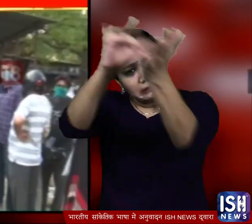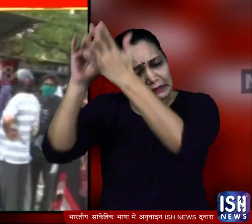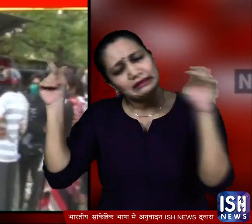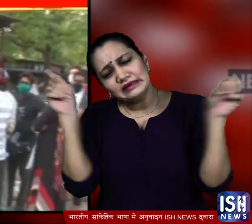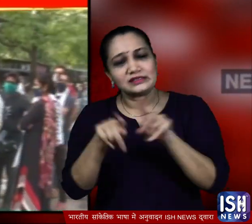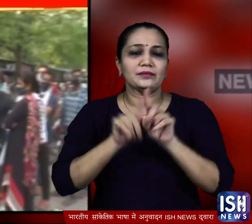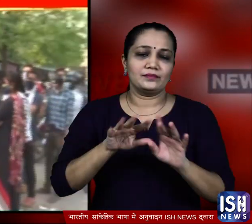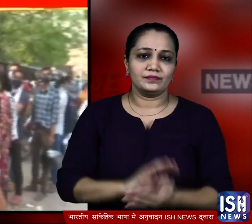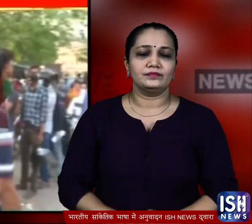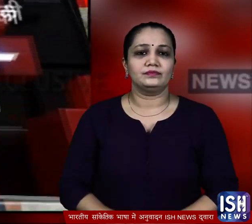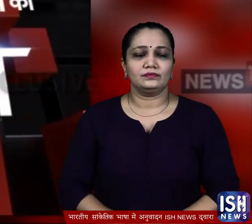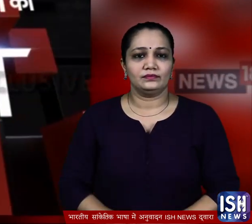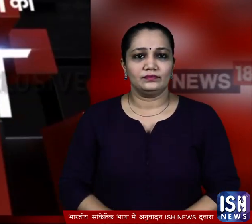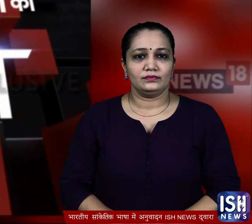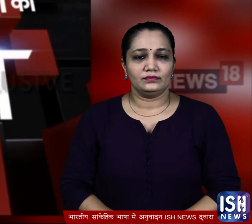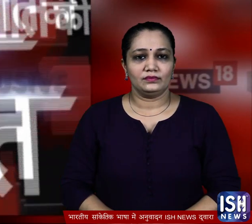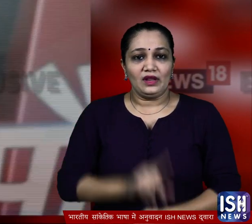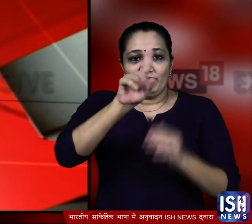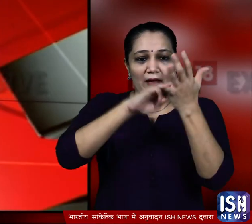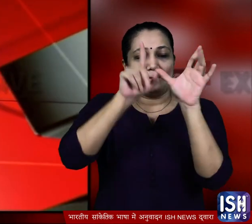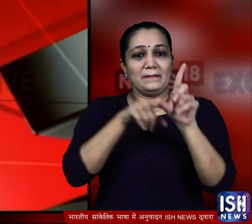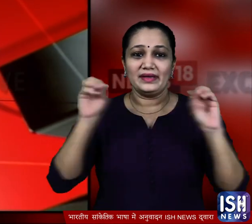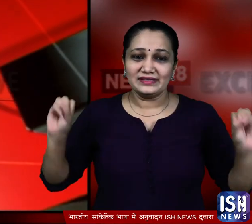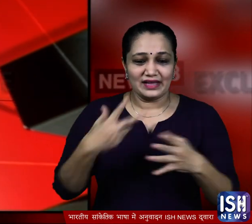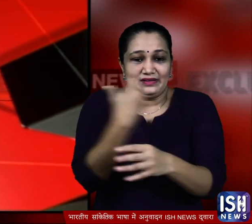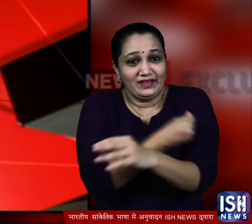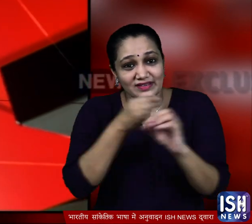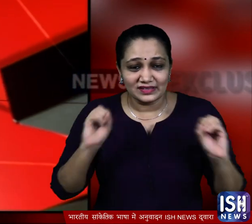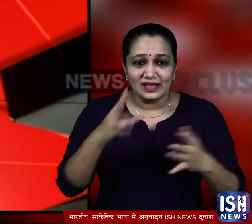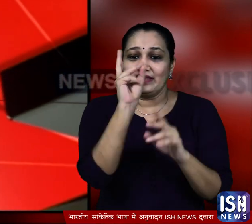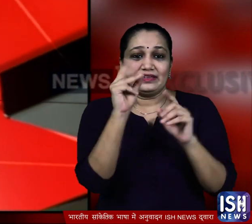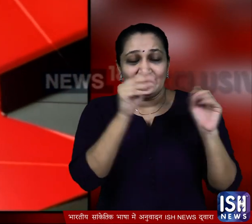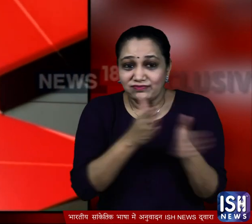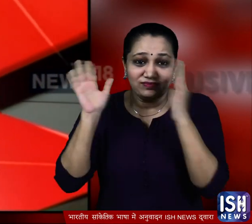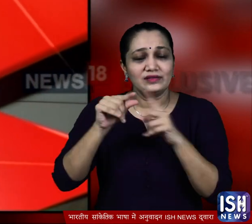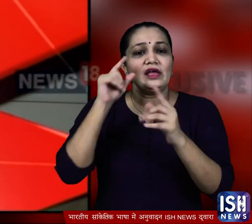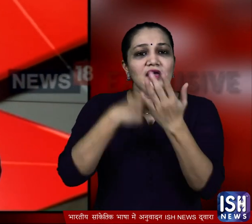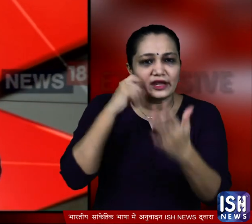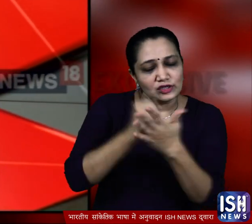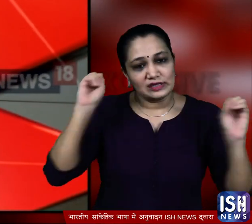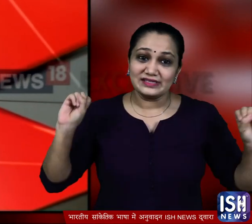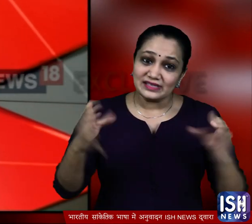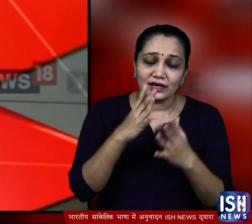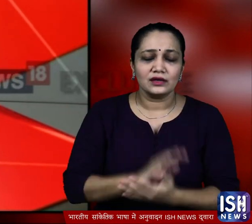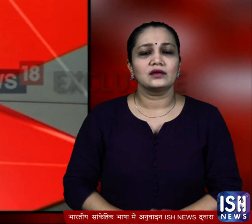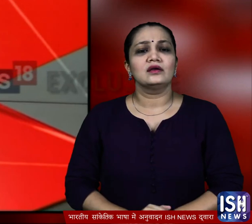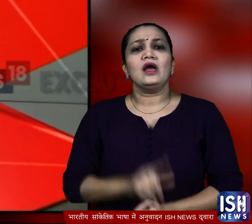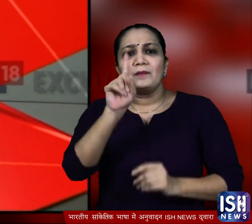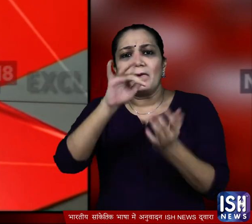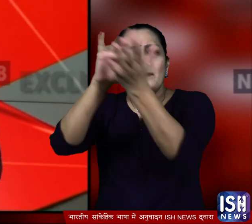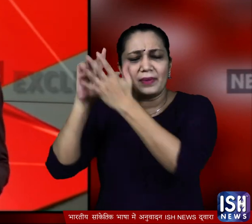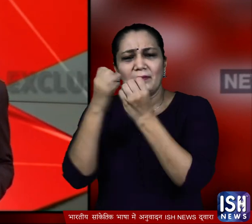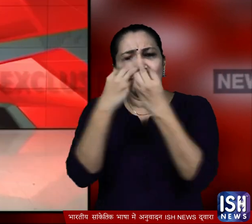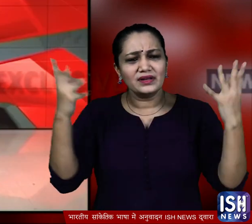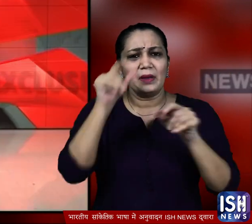दूसरे वैक्सिन सेंटरों से भी सामने आई एक मई से शुरू होने वाले टीका अभ्यान के तीसरे चरण के लिए रिजिस्ट्रेशन भले ही शुरू हो लेकिन